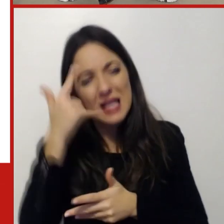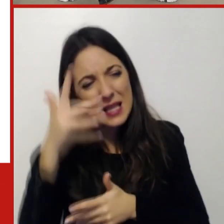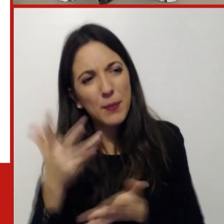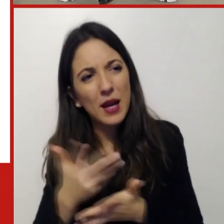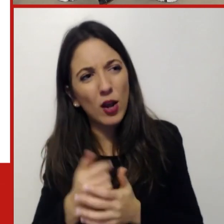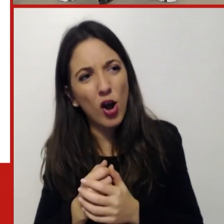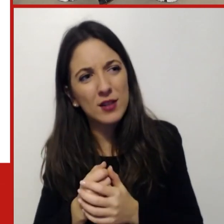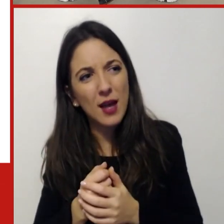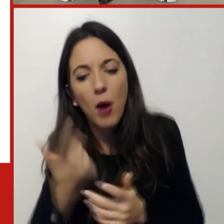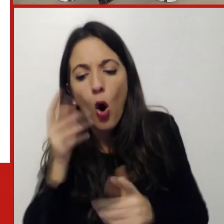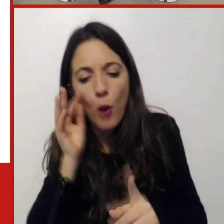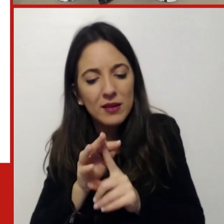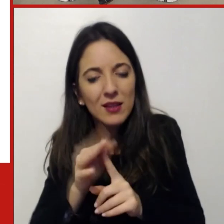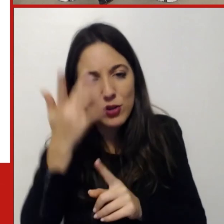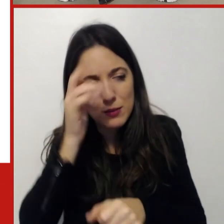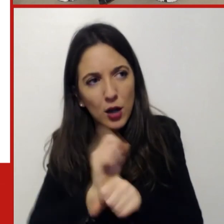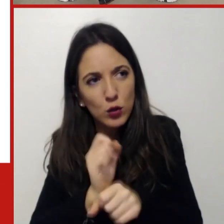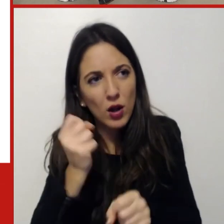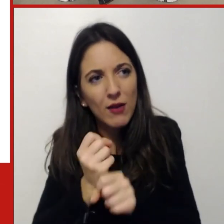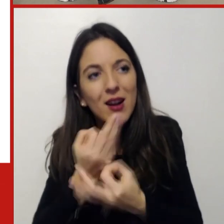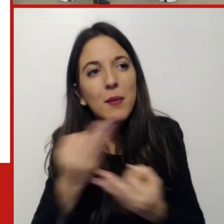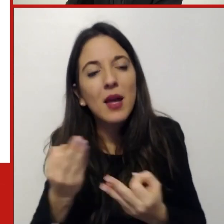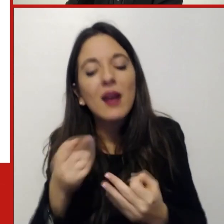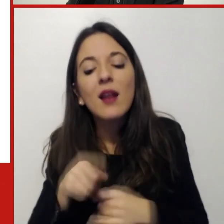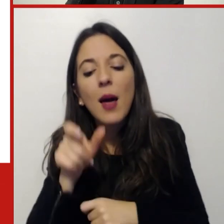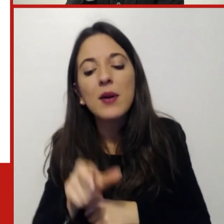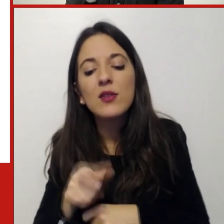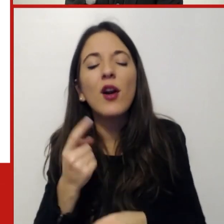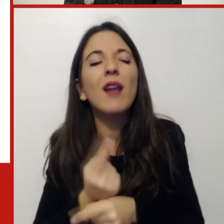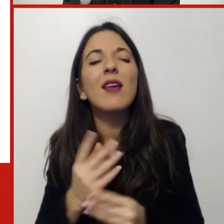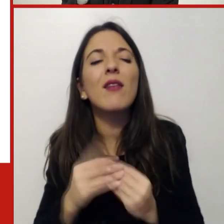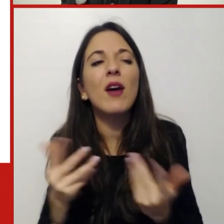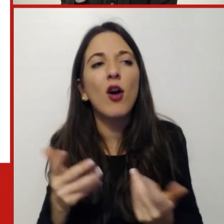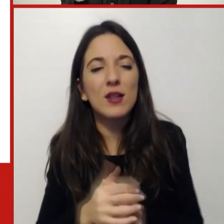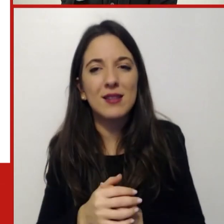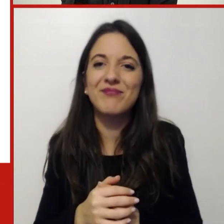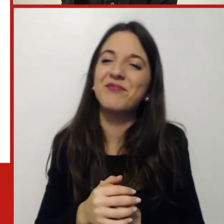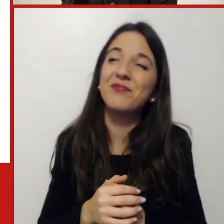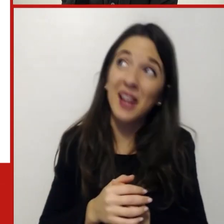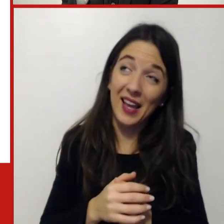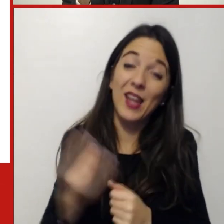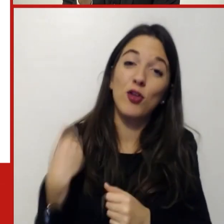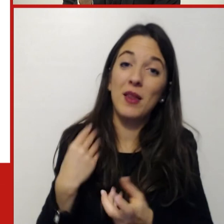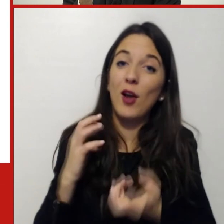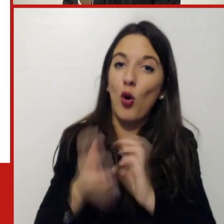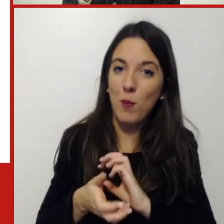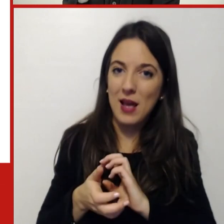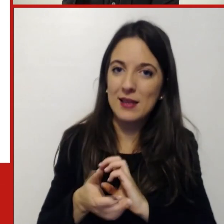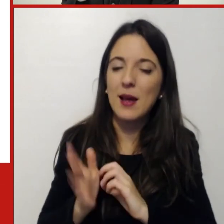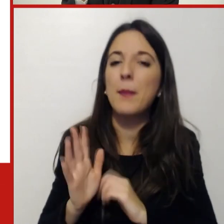complessa però scelgo una metafora che vorrei lasciarvi che è quella della imprenditorialità